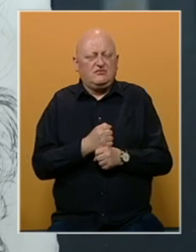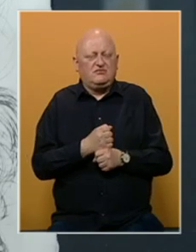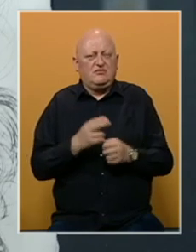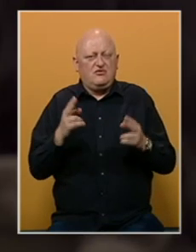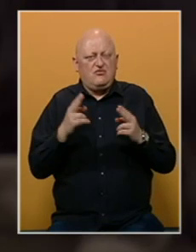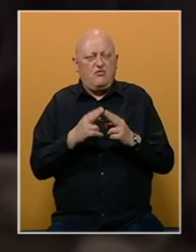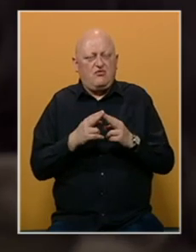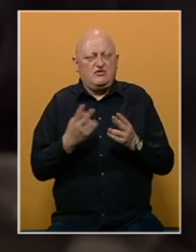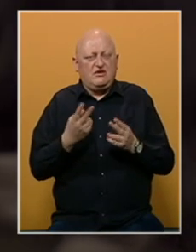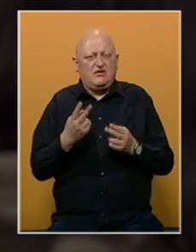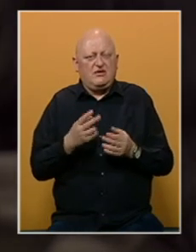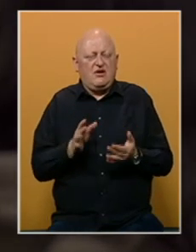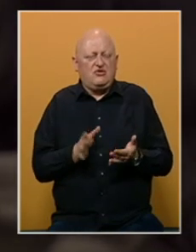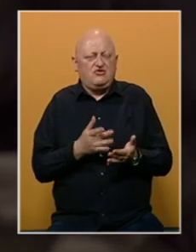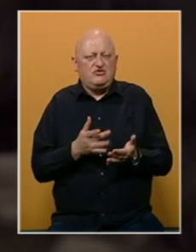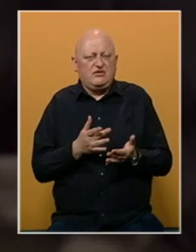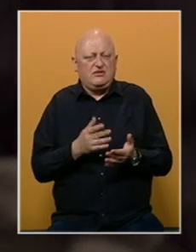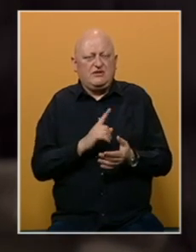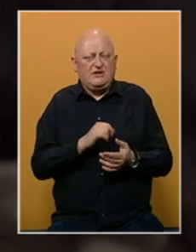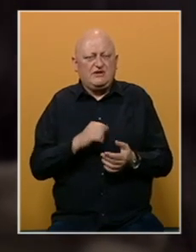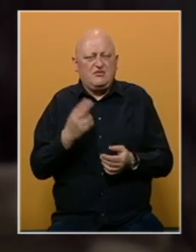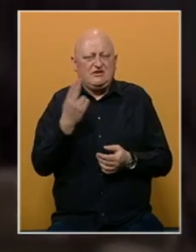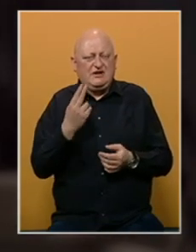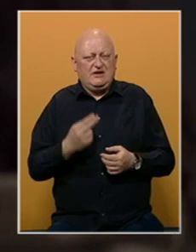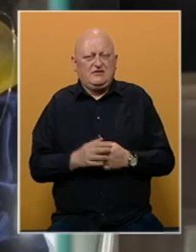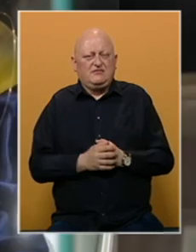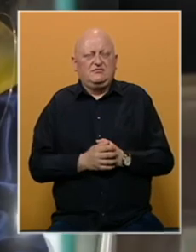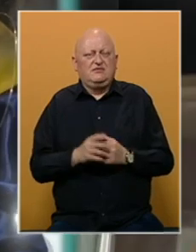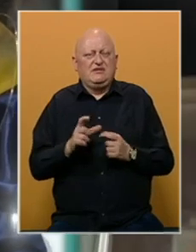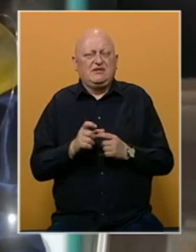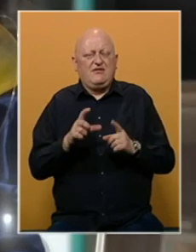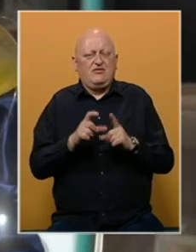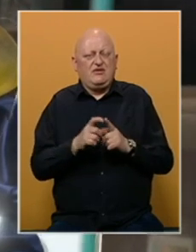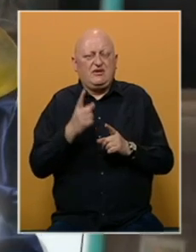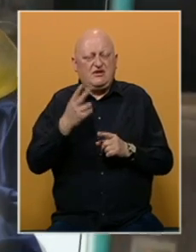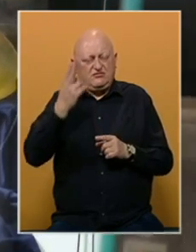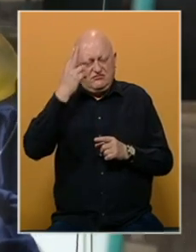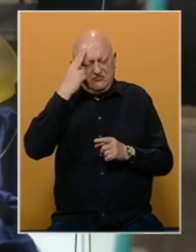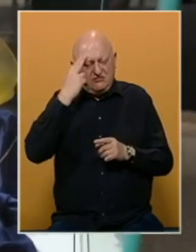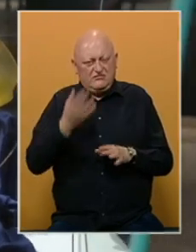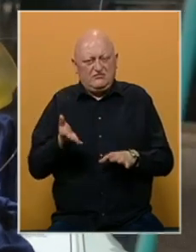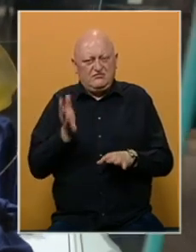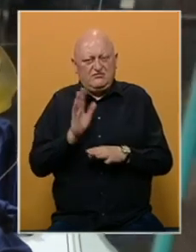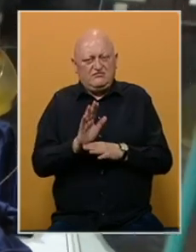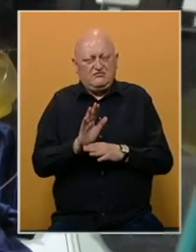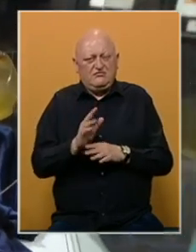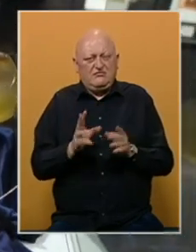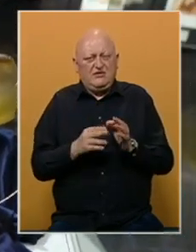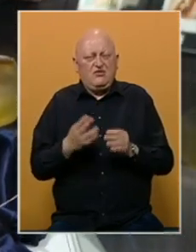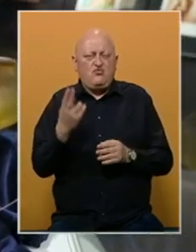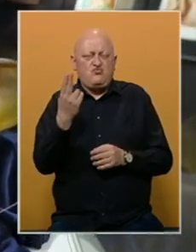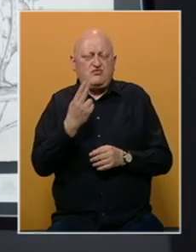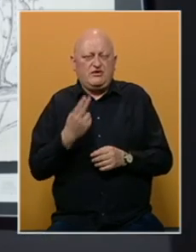Upoznajemo ga i kao ilustratora, ne samo slikara. Salvador Dalij, jedan je od najpoznatijih predstavnika nad realizma u